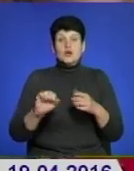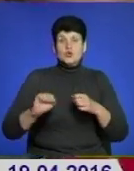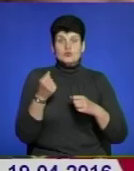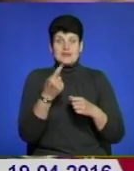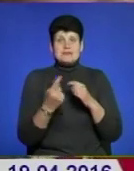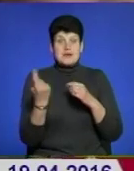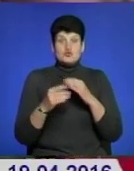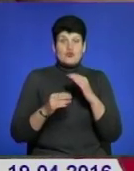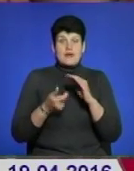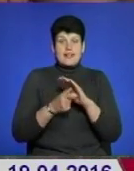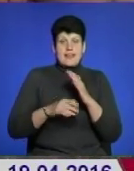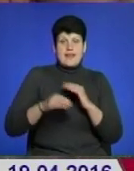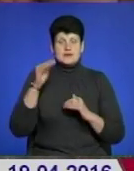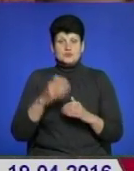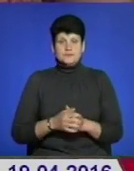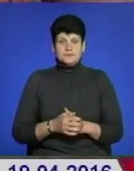класу.